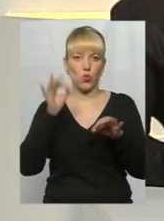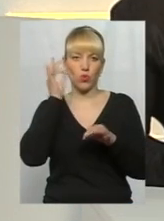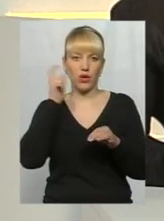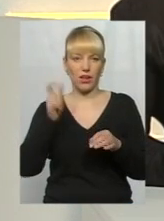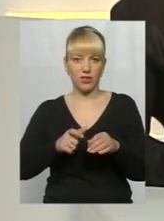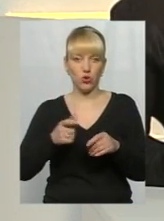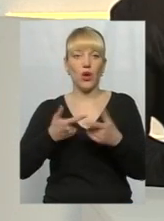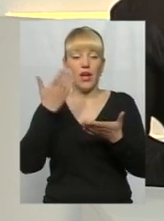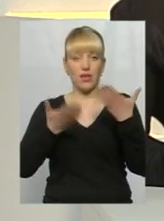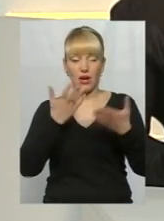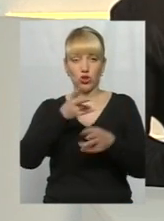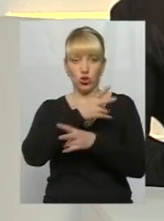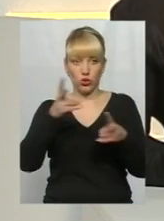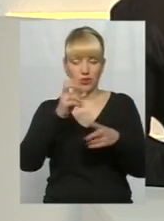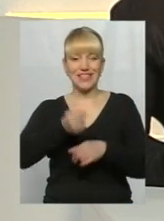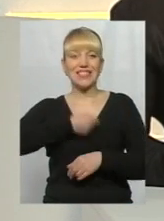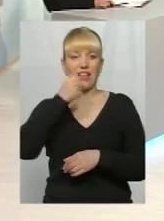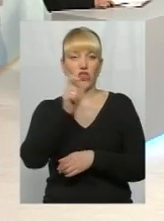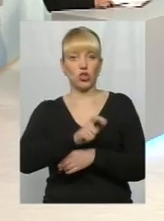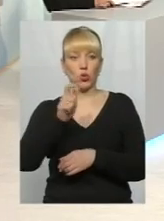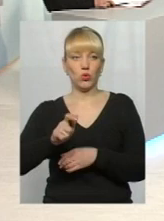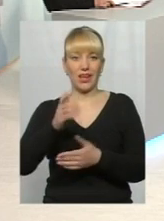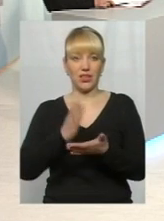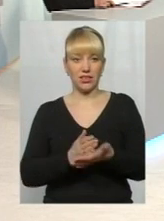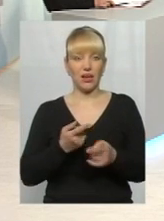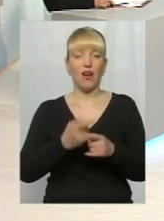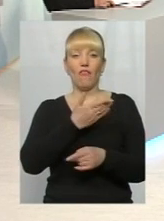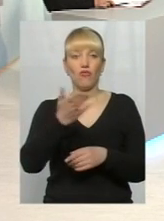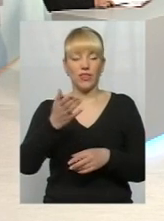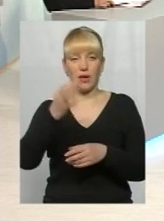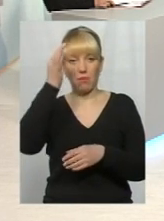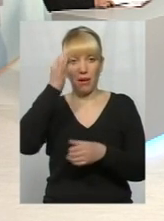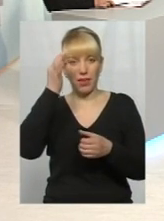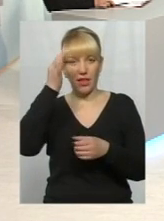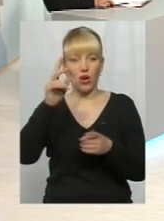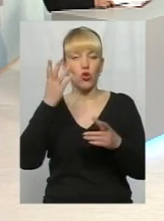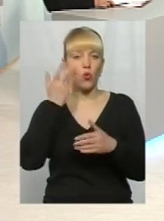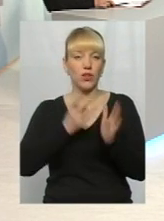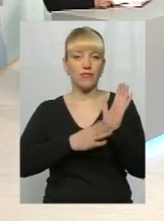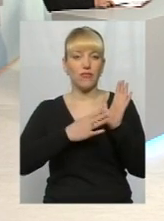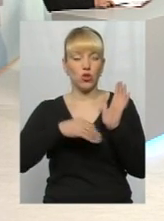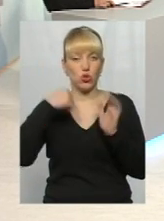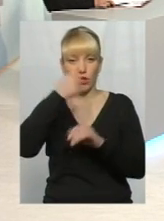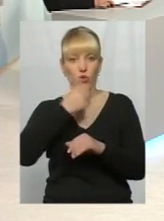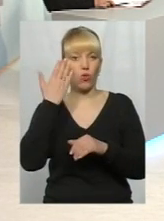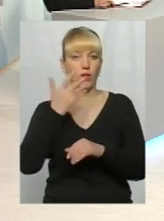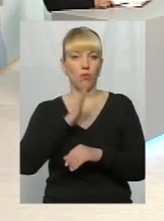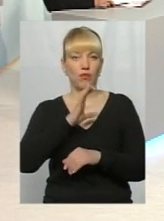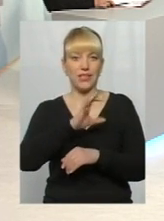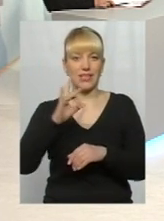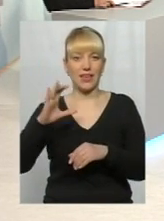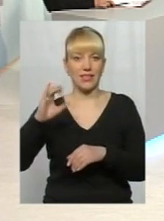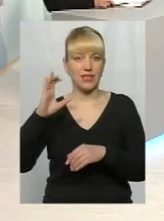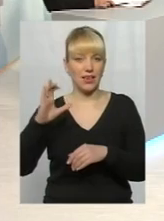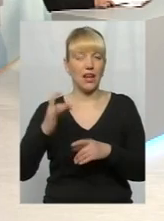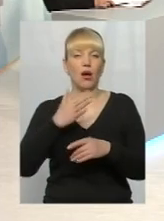Так само, якщо хтось старших людей є, вони пам'ятають, коли в 90-х роках, ще був СРСР, і дуже багато говорилося